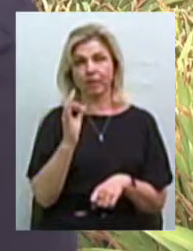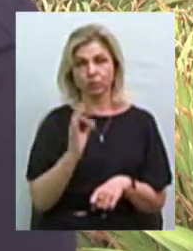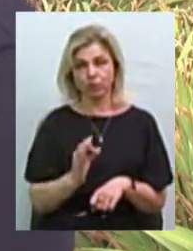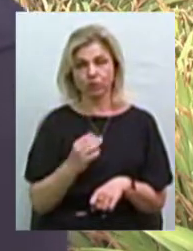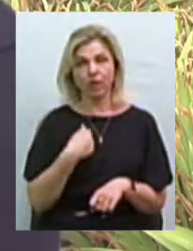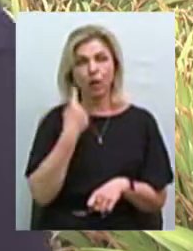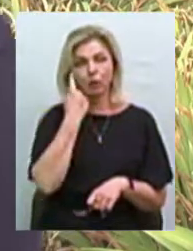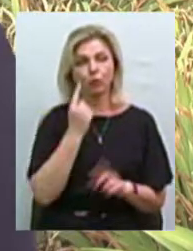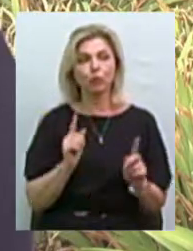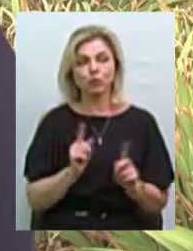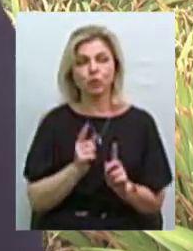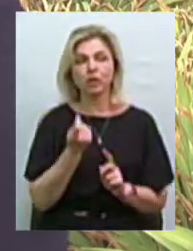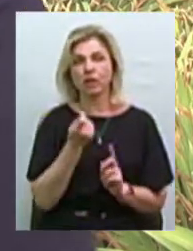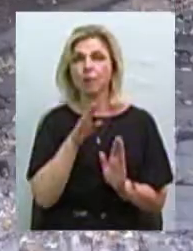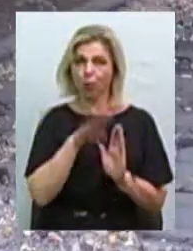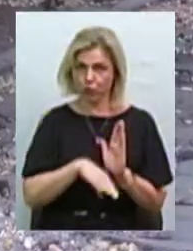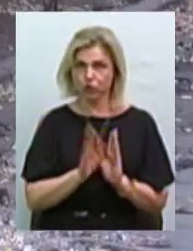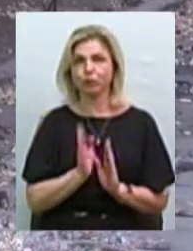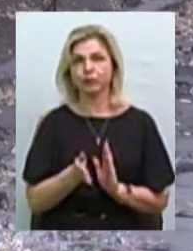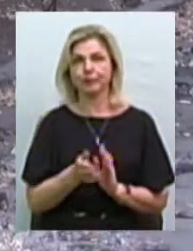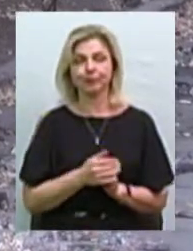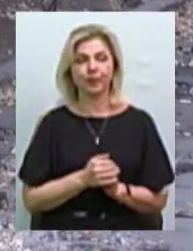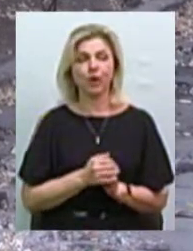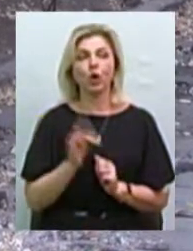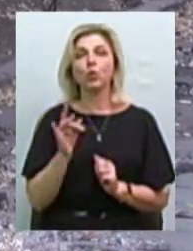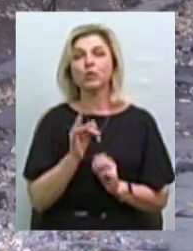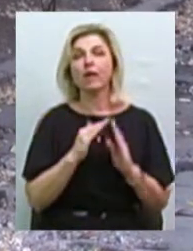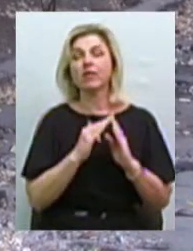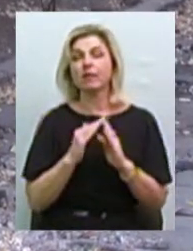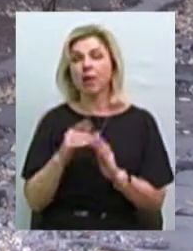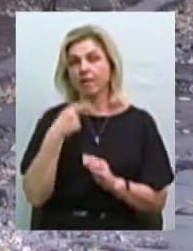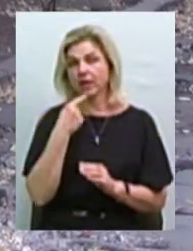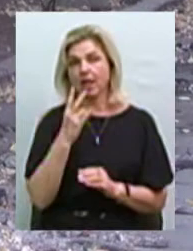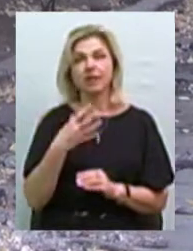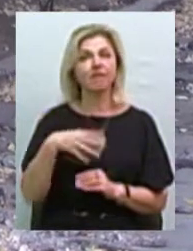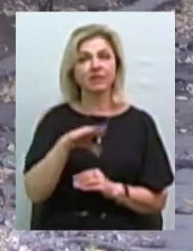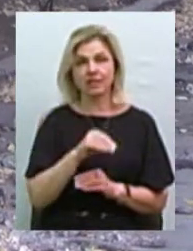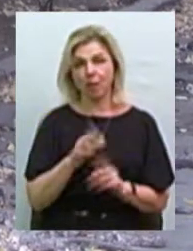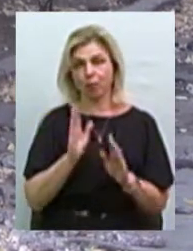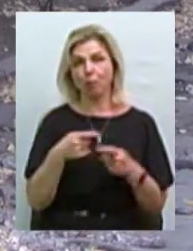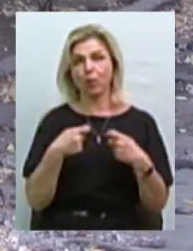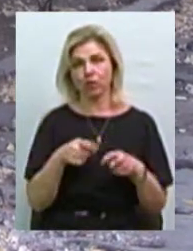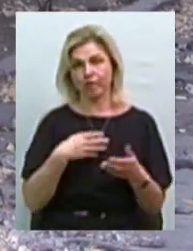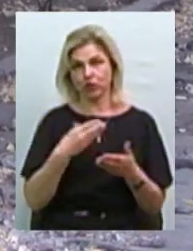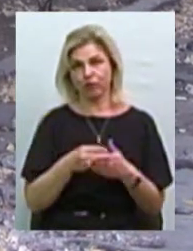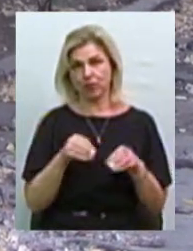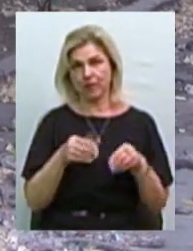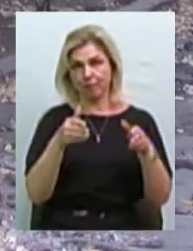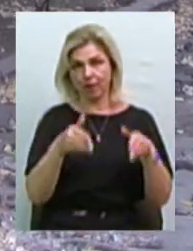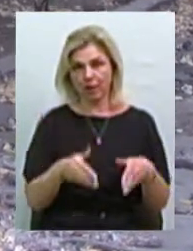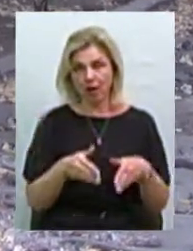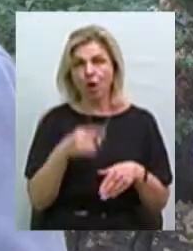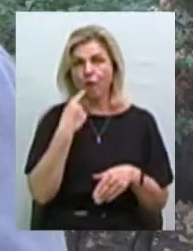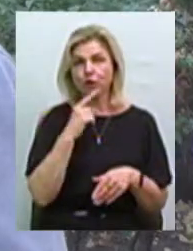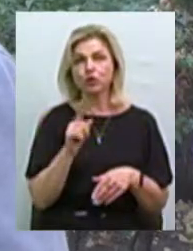думаю, що трохи гірше стане. Руслан Народа впевнений, не всі люди продаватимуть свої земельні ділянки. Говорить також, що